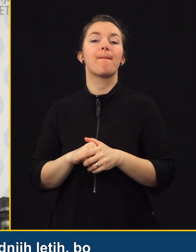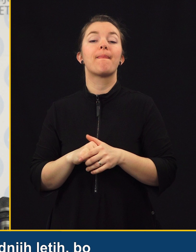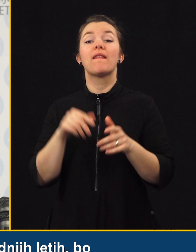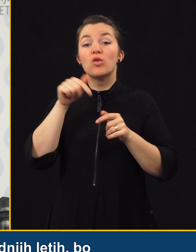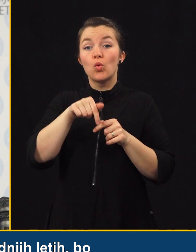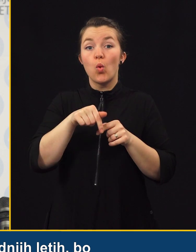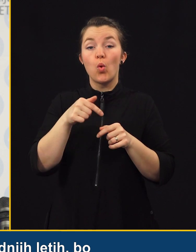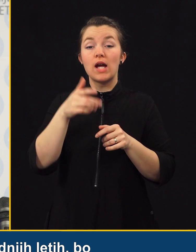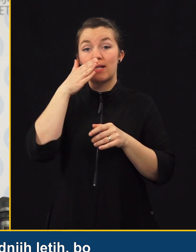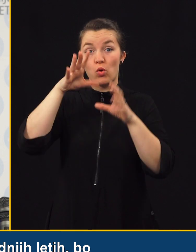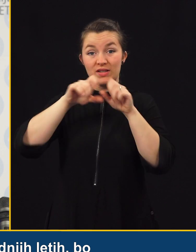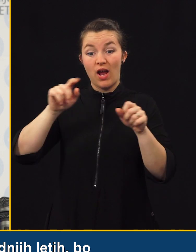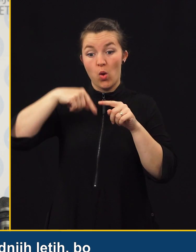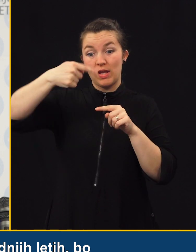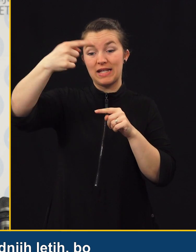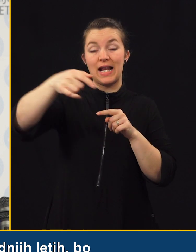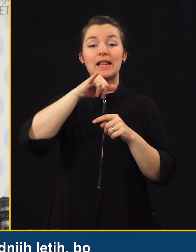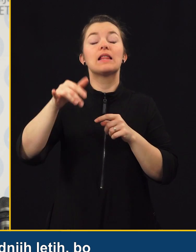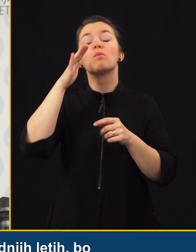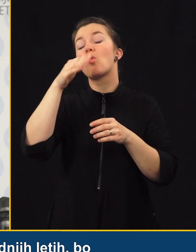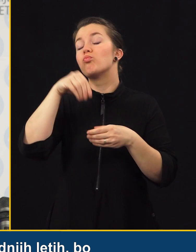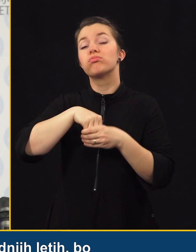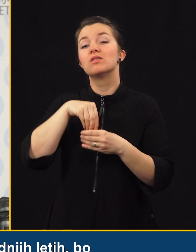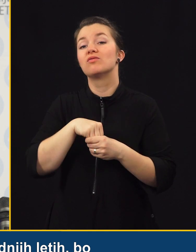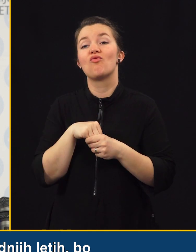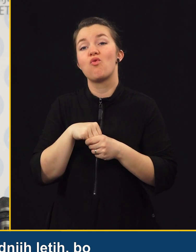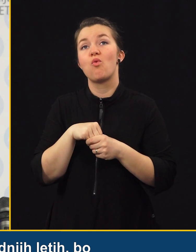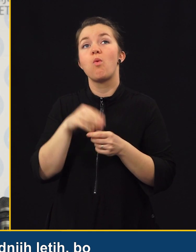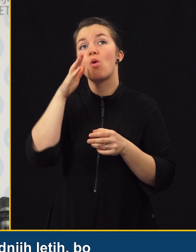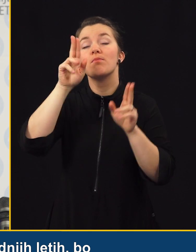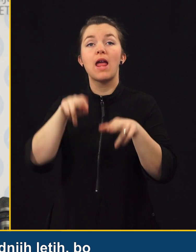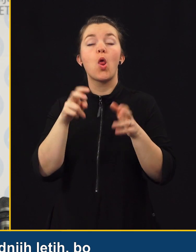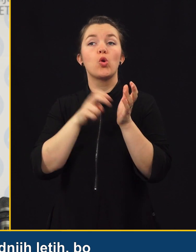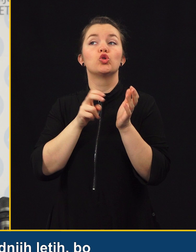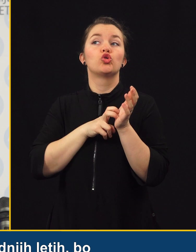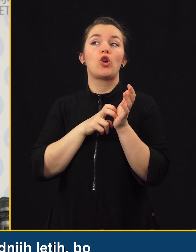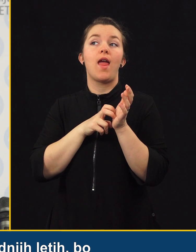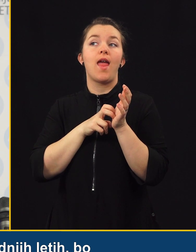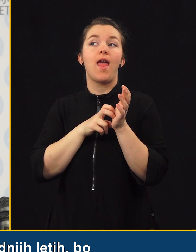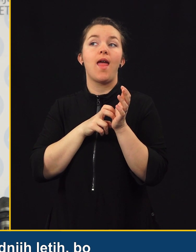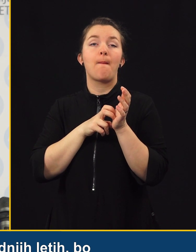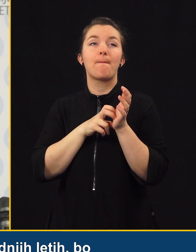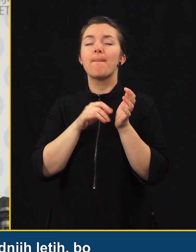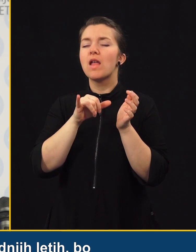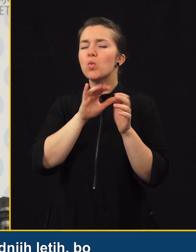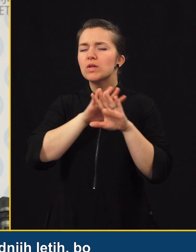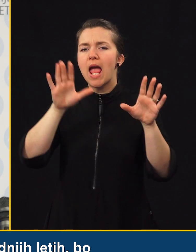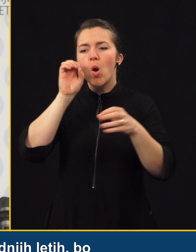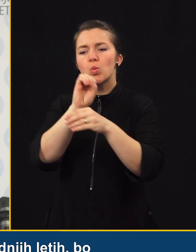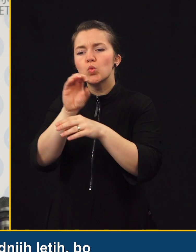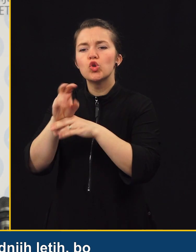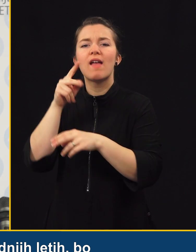In to, kar se bo izvajalo v naslednjih letih, bo pravzaprav imelo še vse učinek v